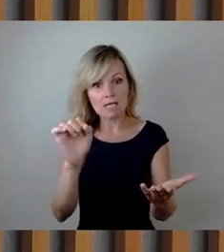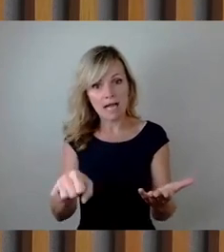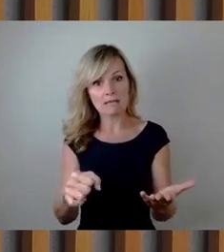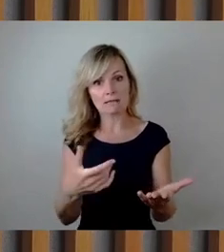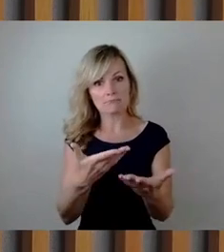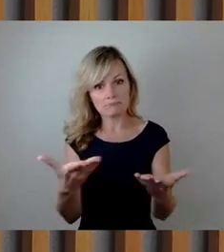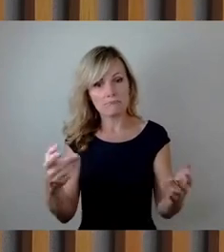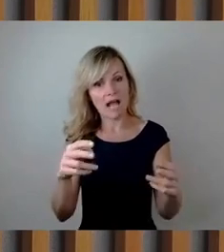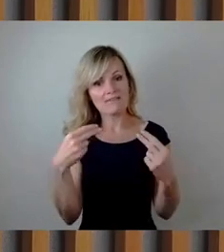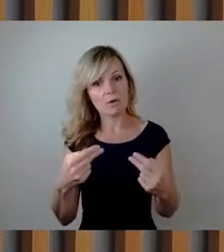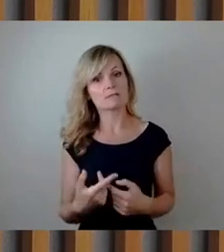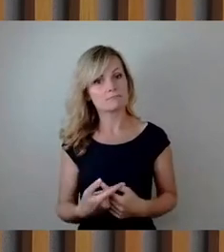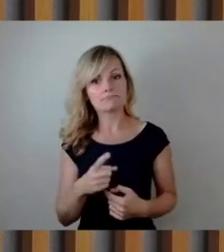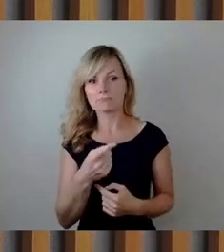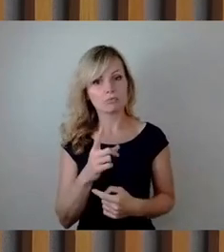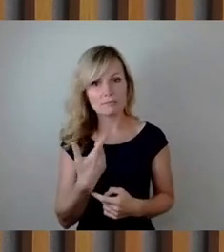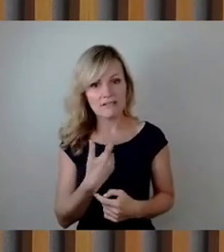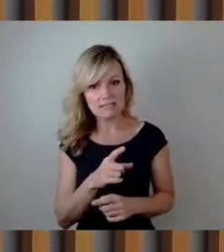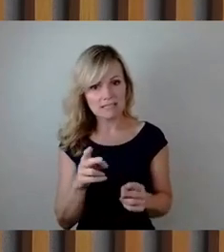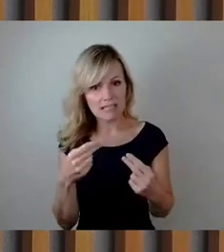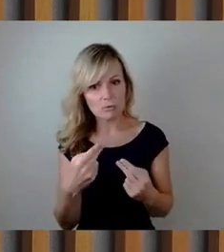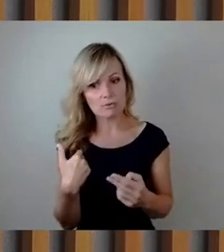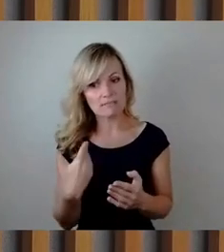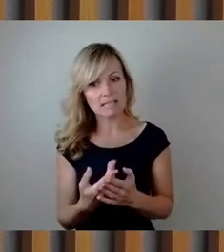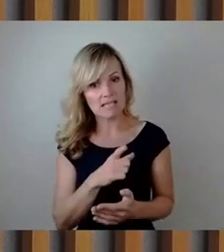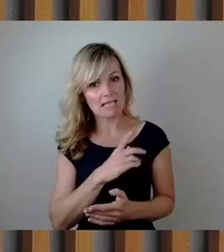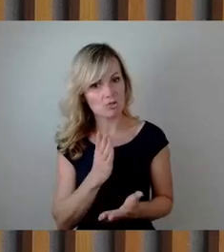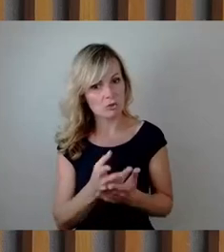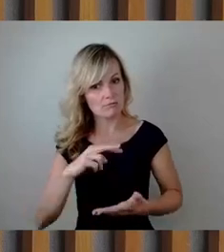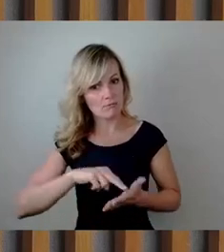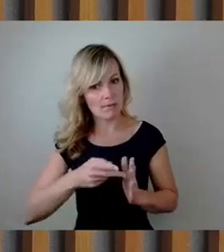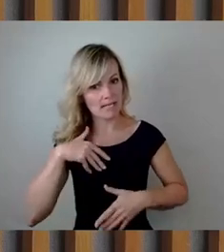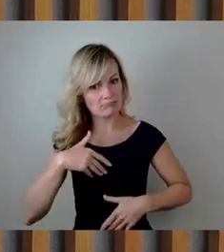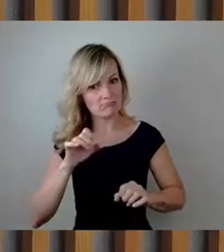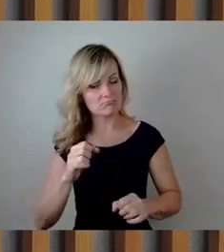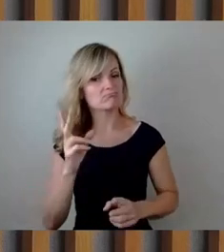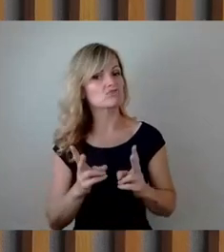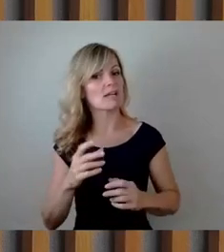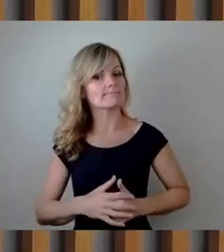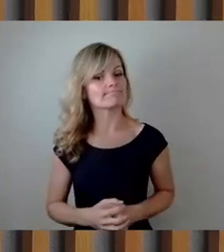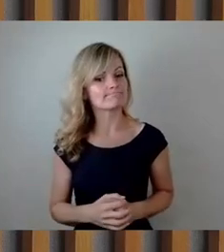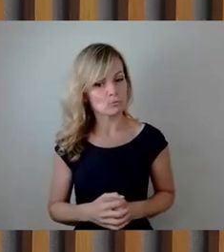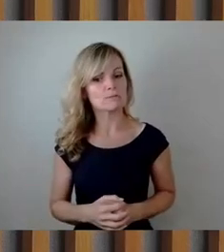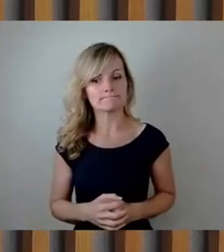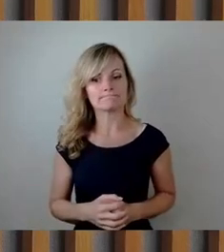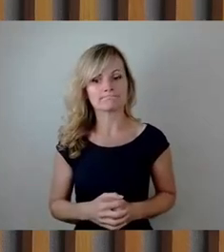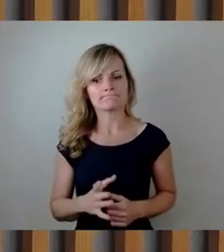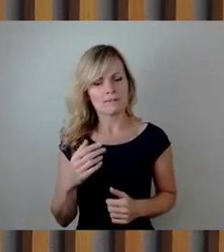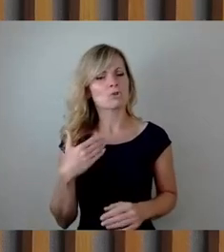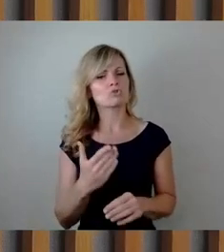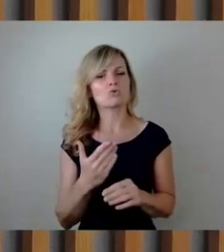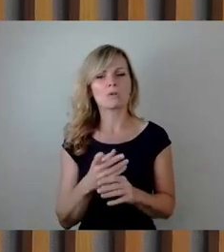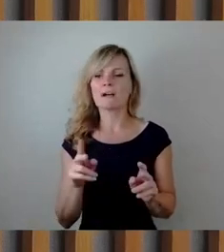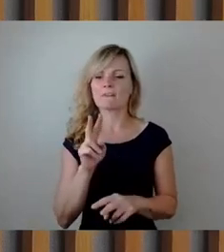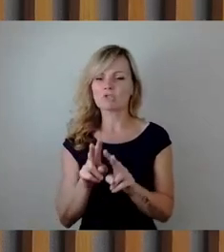Aber ich hätte noch mal eine Nachfrage. Wir konnten ja bereits in verschiedenen Zeitungen nachlesen, welche